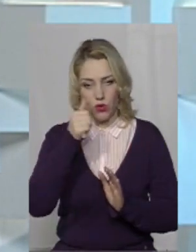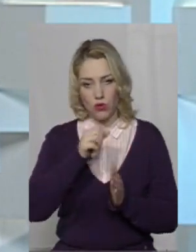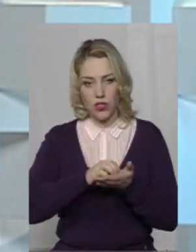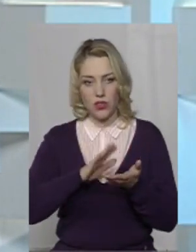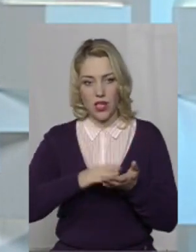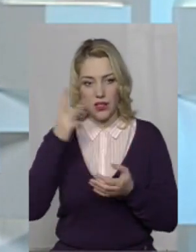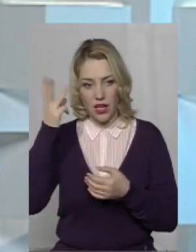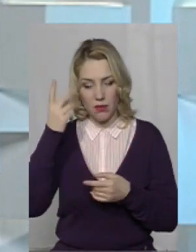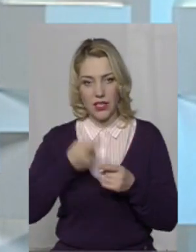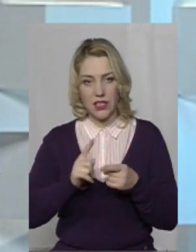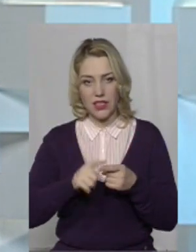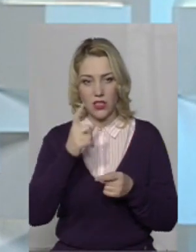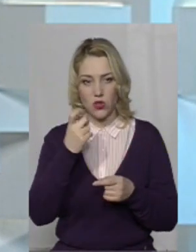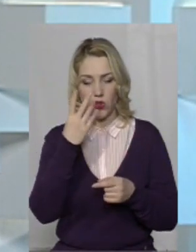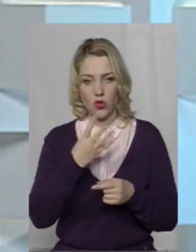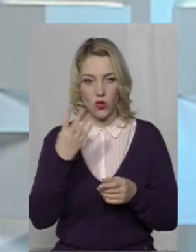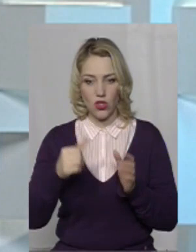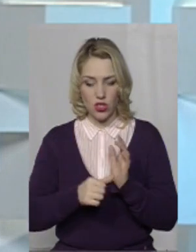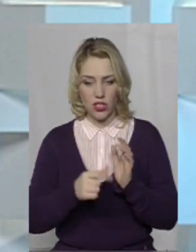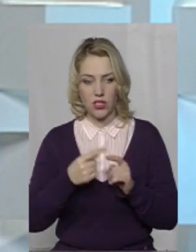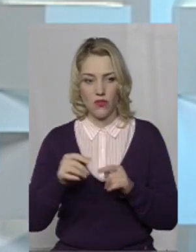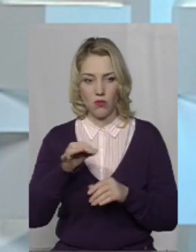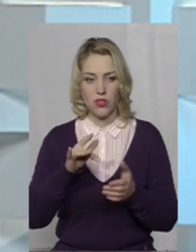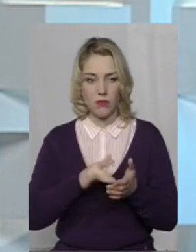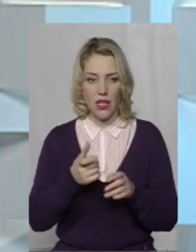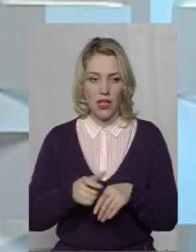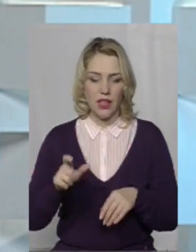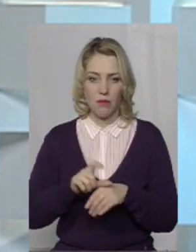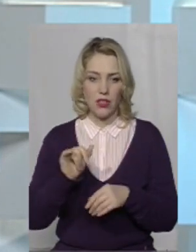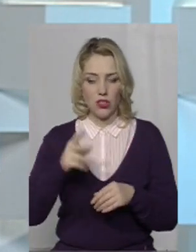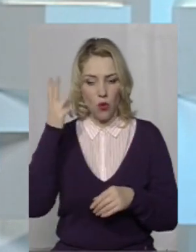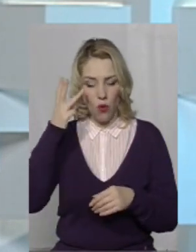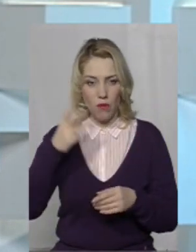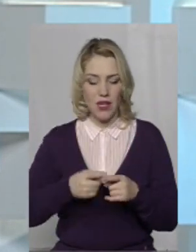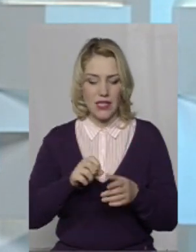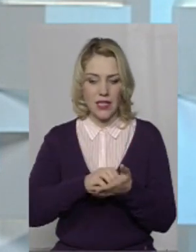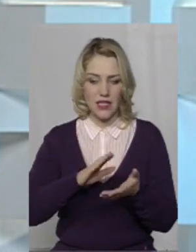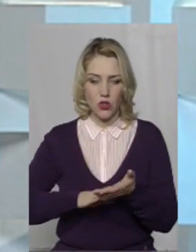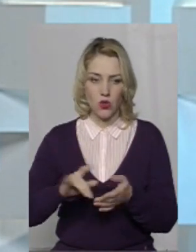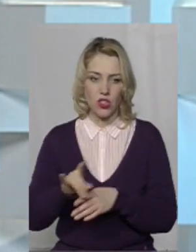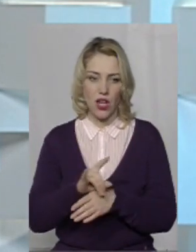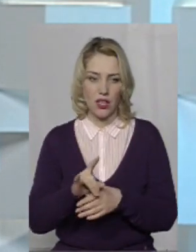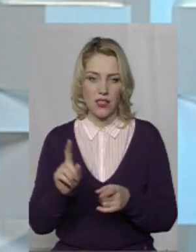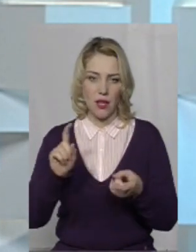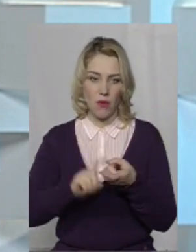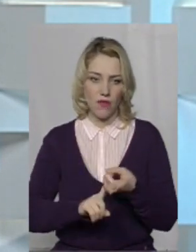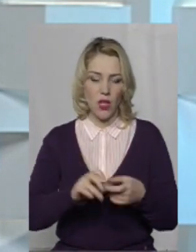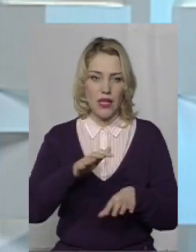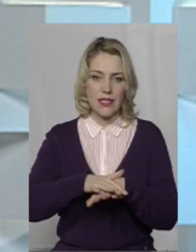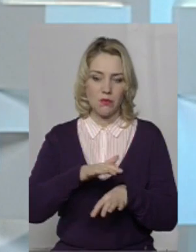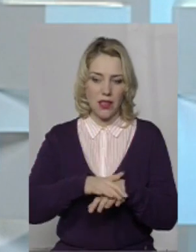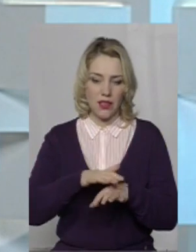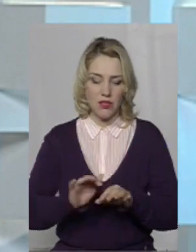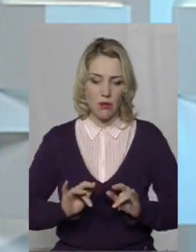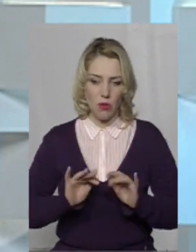Хмельниччині. З них 146 в обласному центрі, найбільше в Хмельницькому, реєструють шахрайства, пов'язані із банківськими